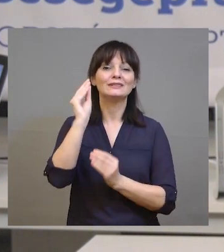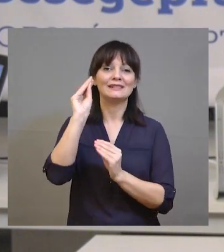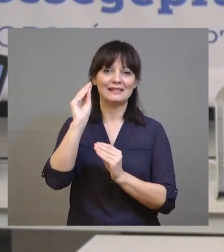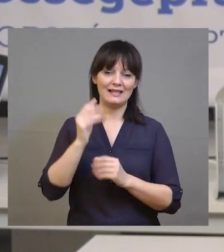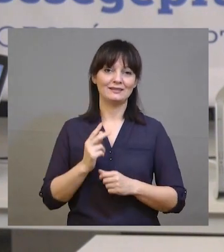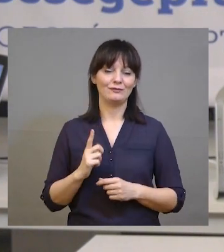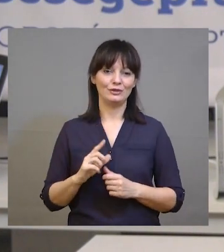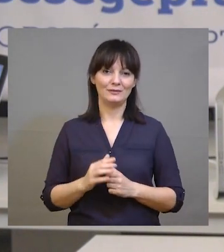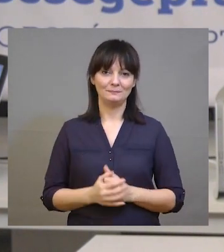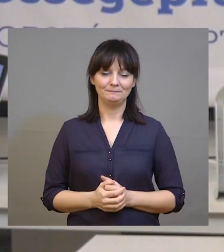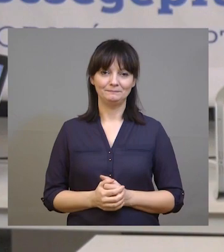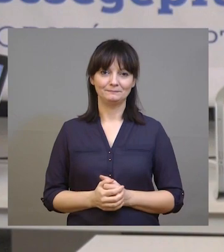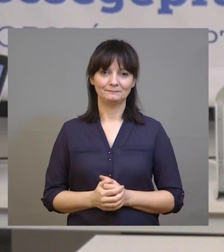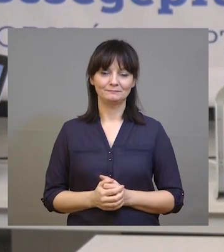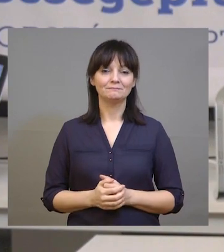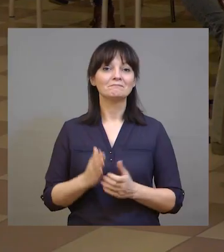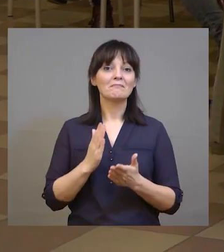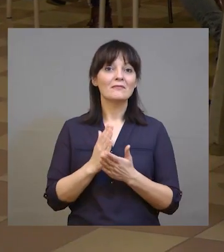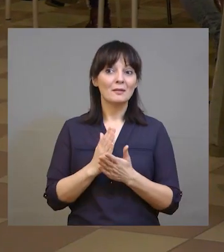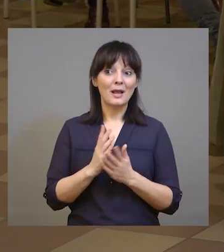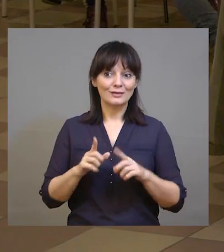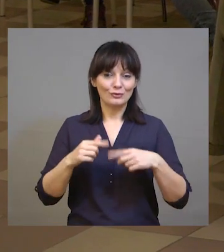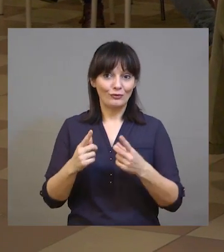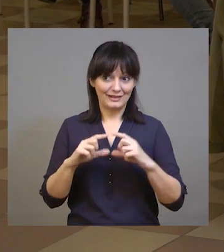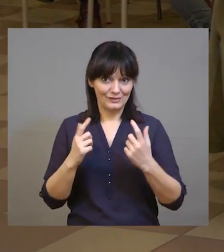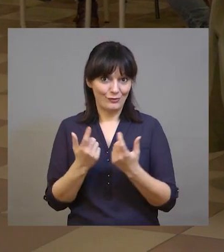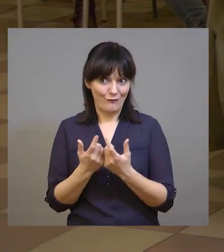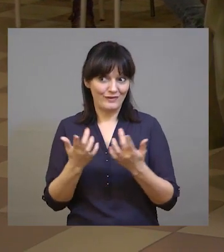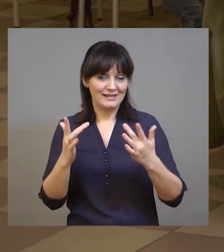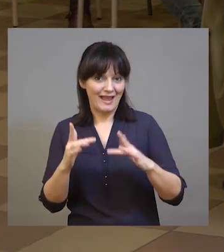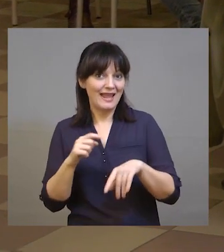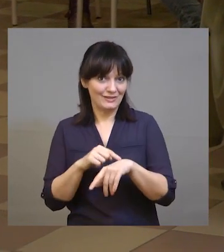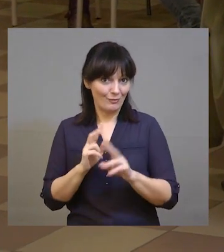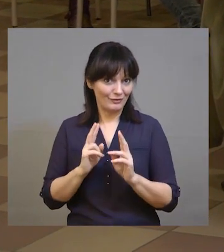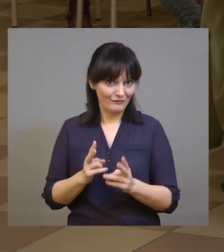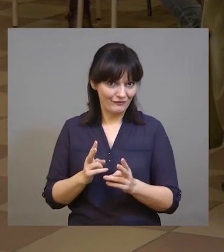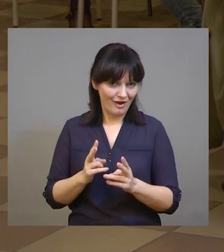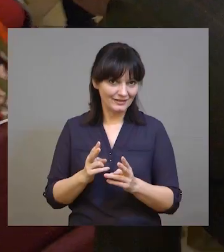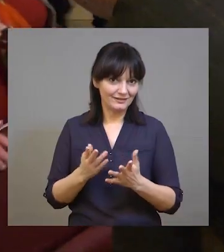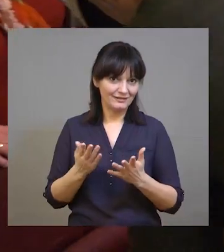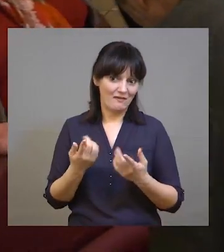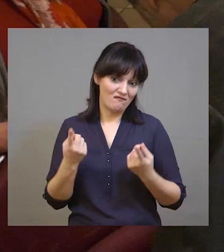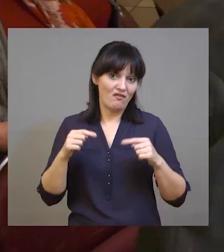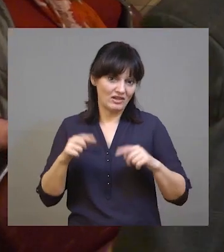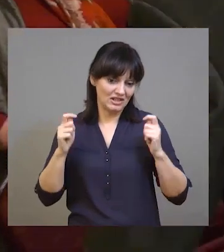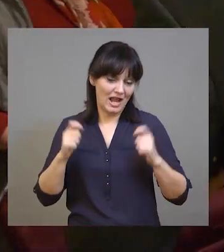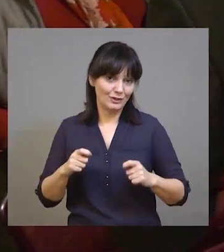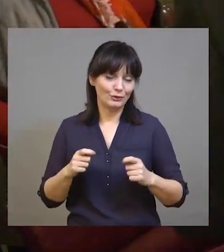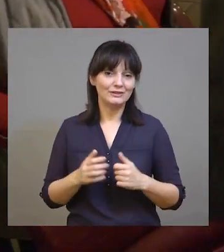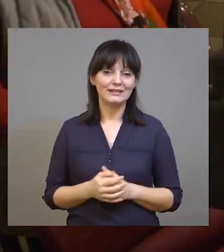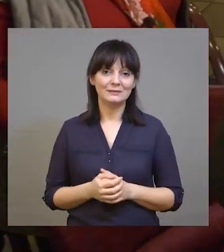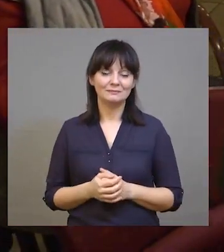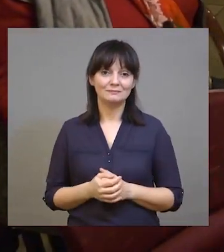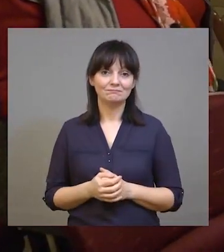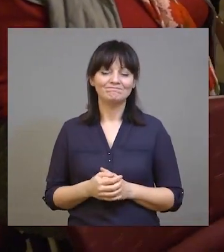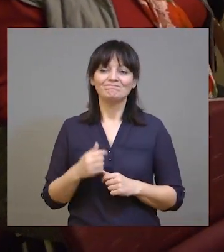ökumenikus siket istentiszteletnek. Már megvan a következő konferencia helyszínei időpontja, vagy majd itt dől el